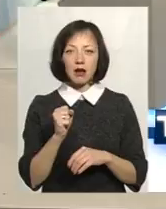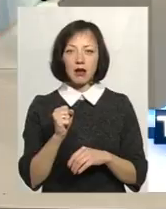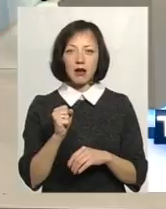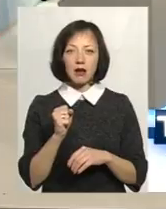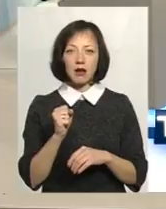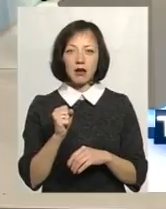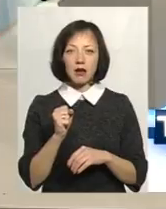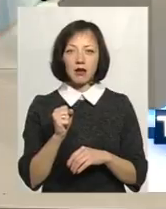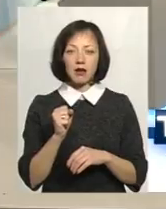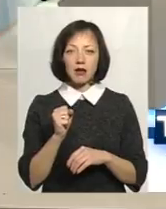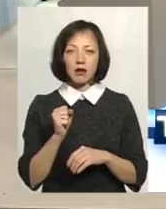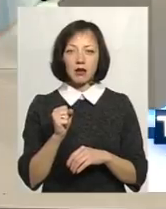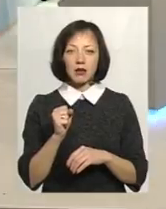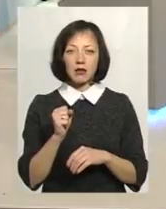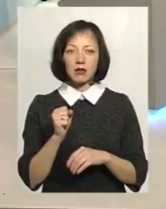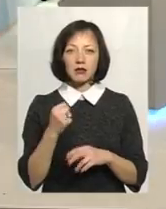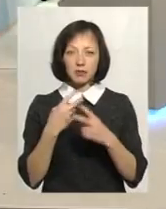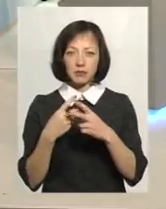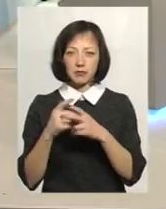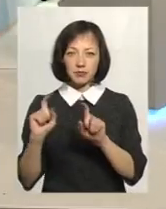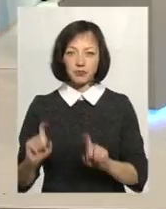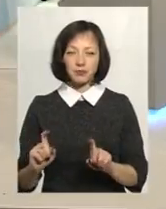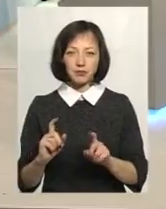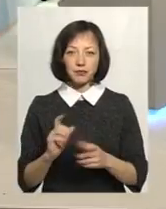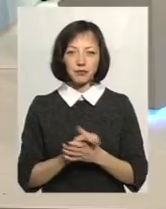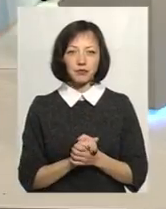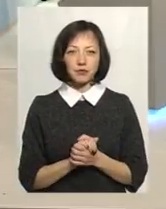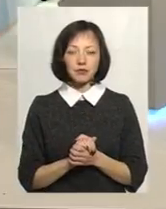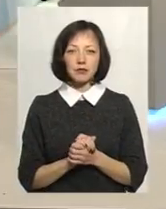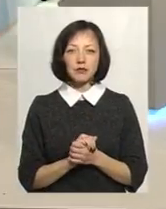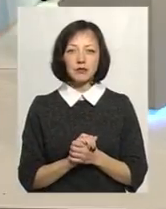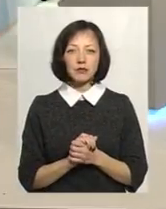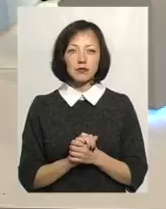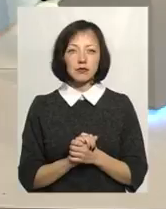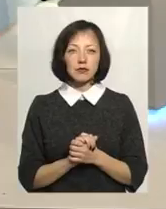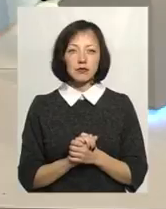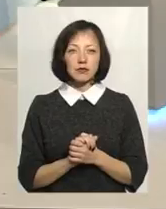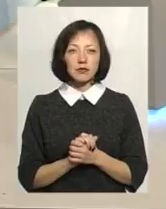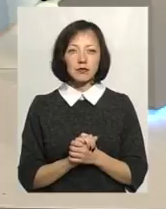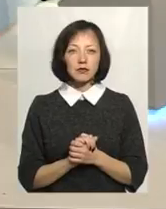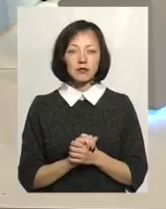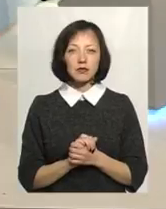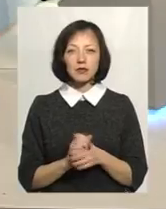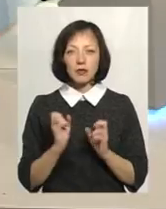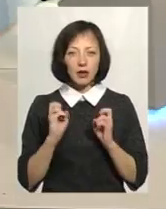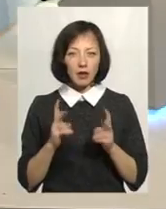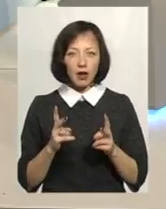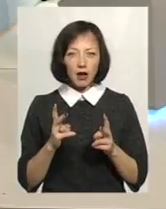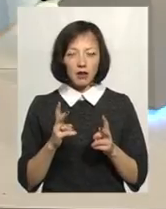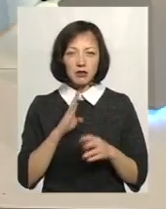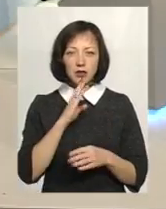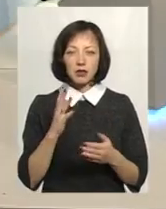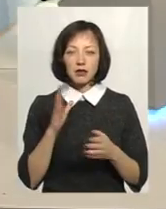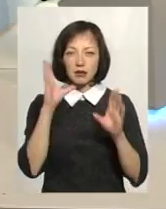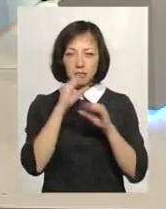засудження цього. І як вона справлялася